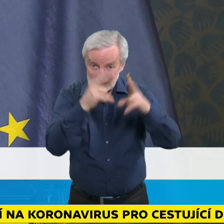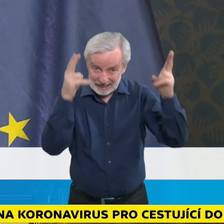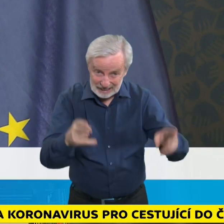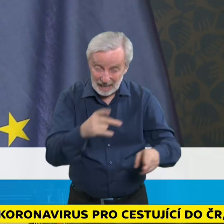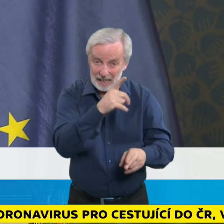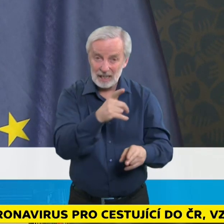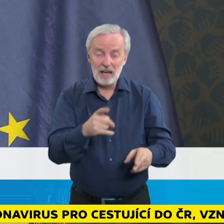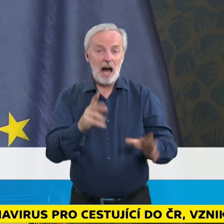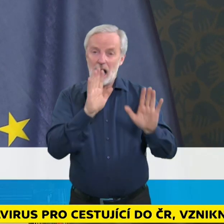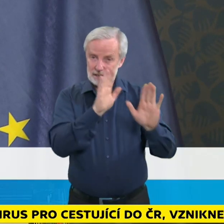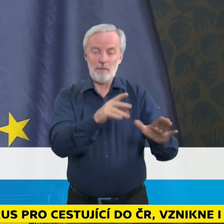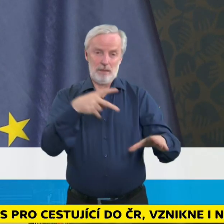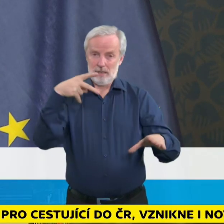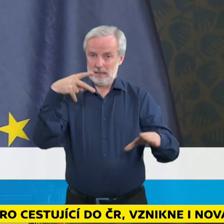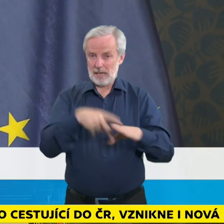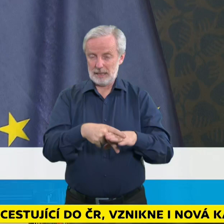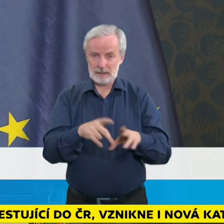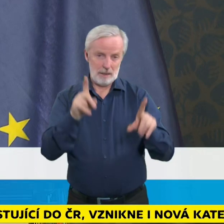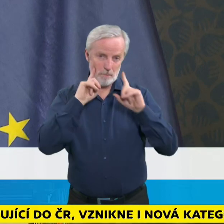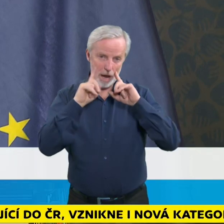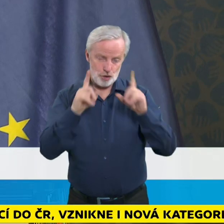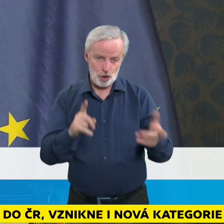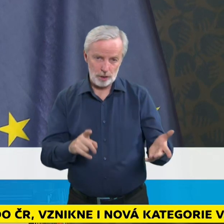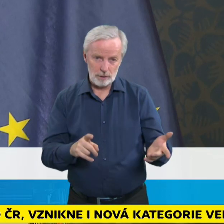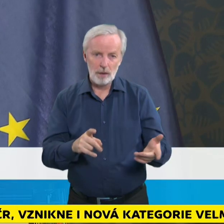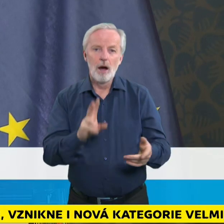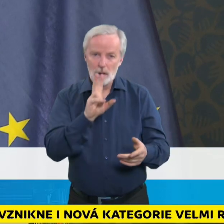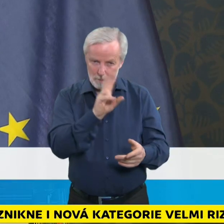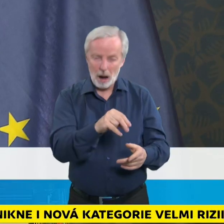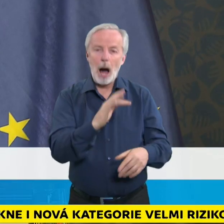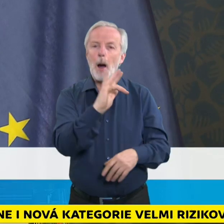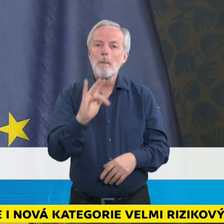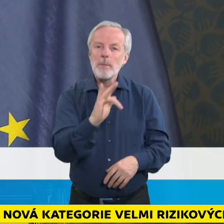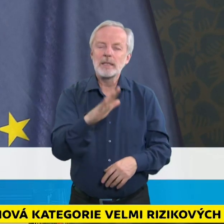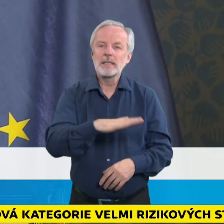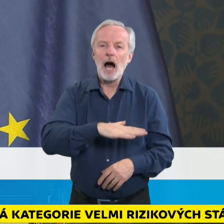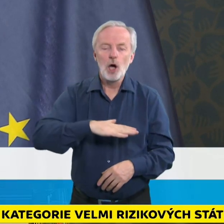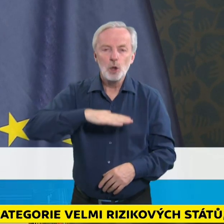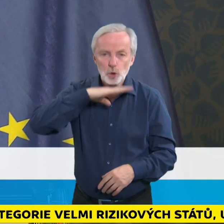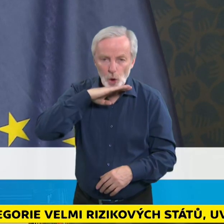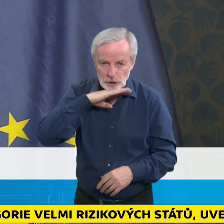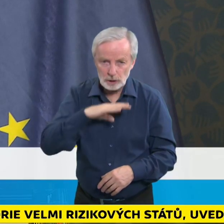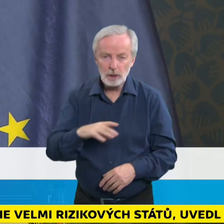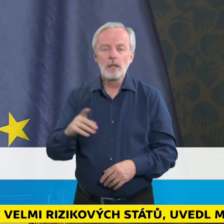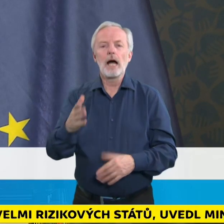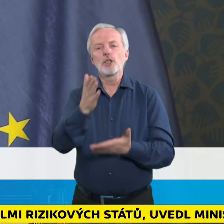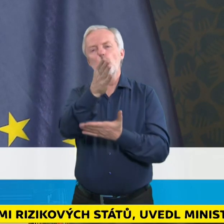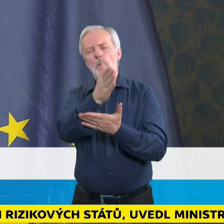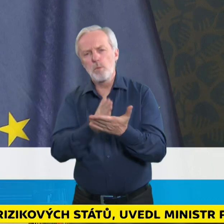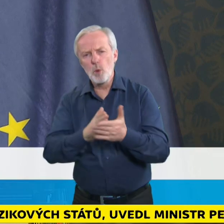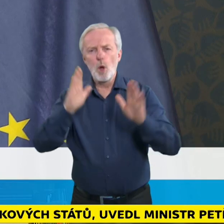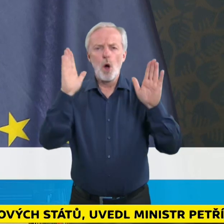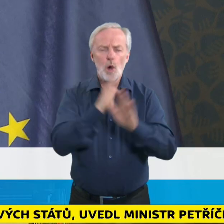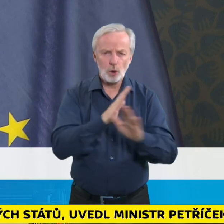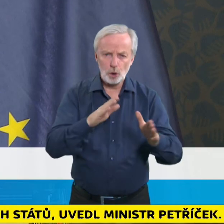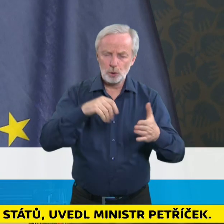schopné zajistit tady tuto kapacitu. Není to tedy, je to jakási kombinace finančního rozhodnutí i rozhodnutí o strategické